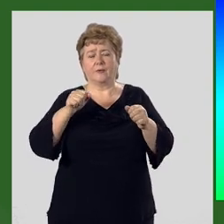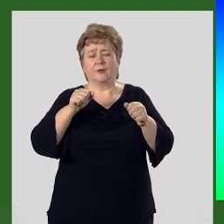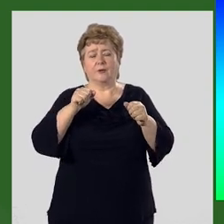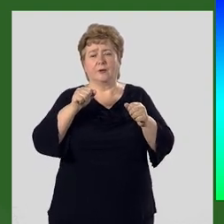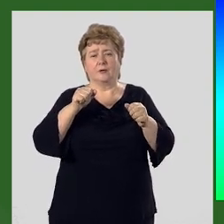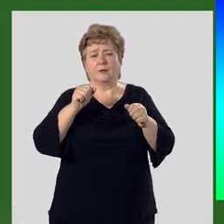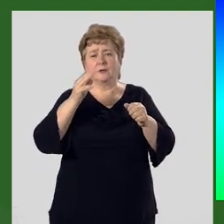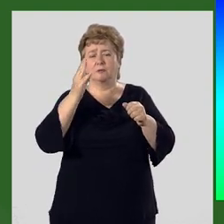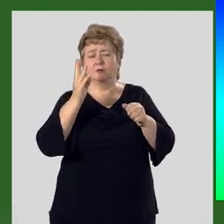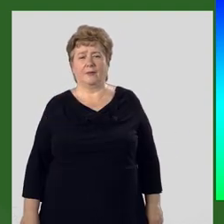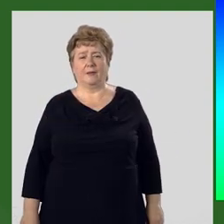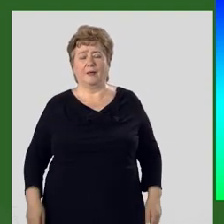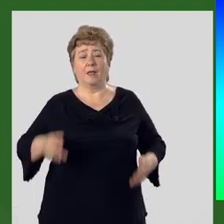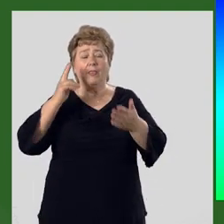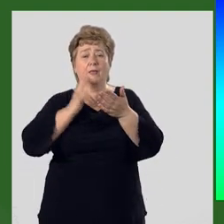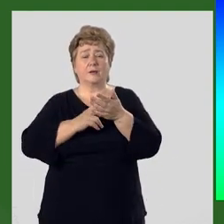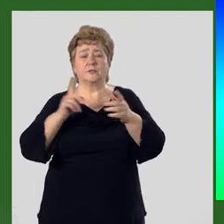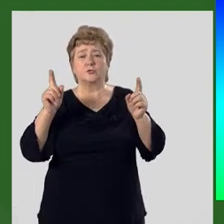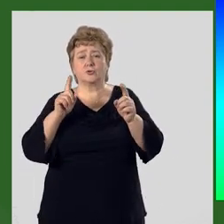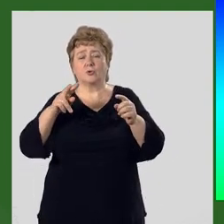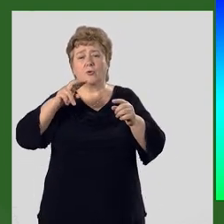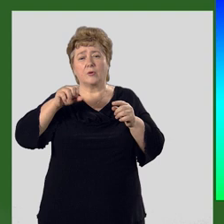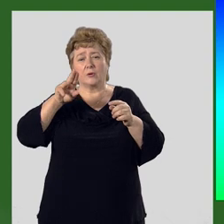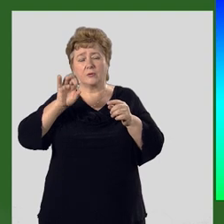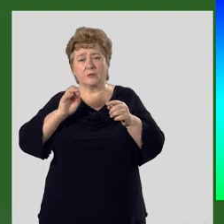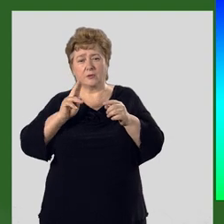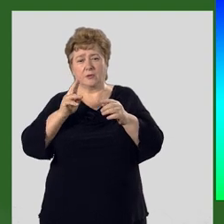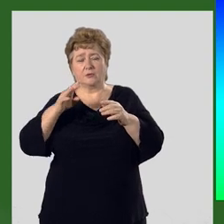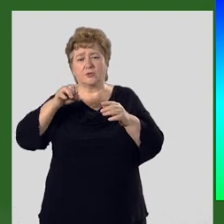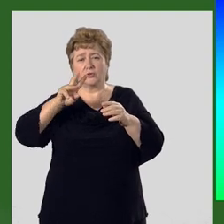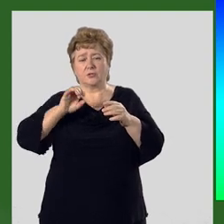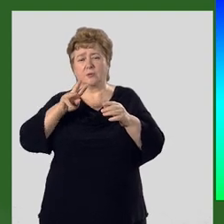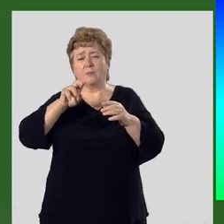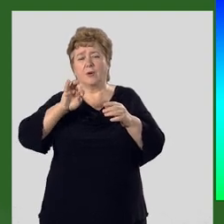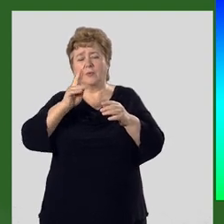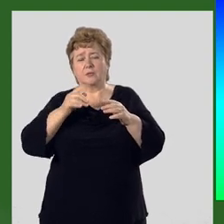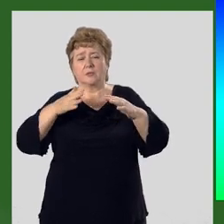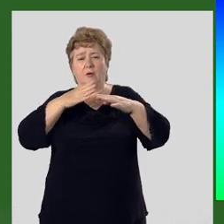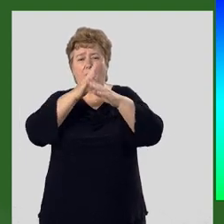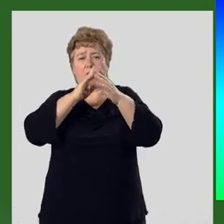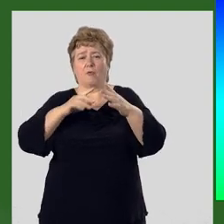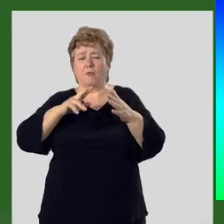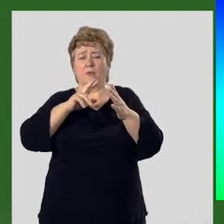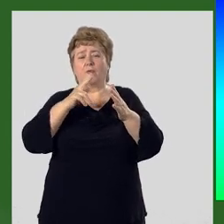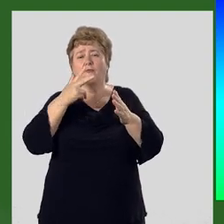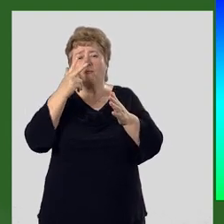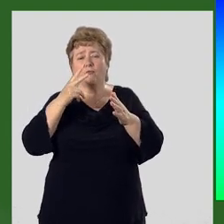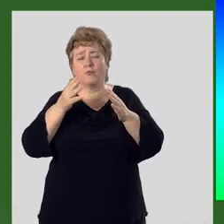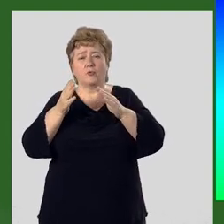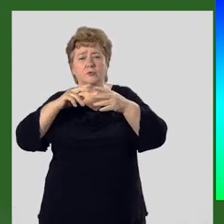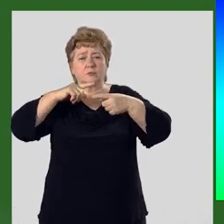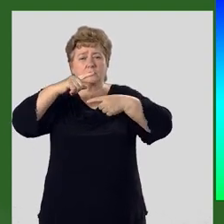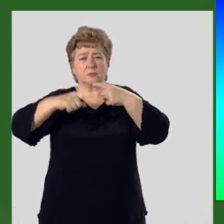Владимирович Шнитников доказал, что ледники Тиньшанских и Памирских гор прошли 8 стадий